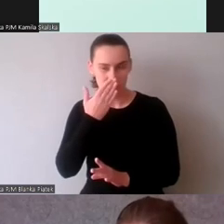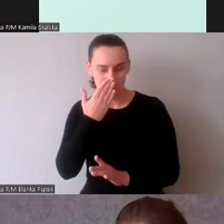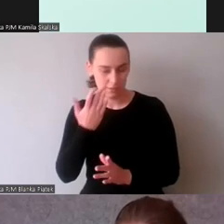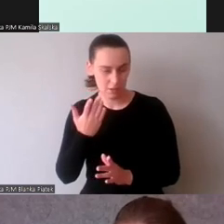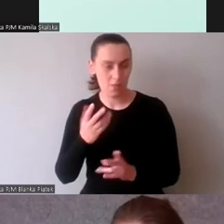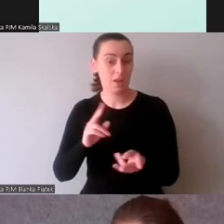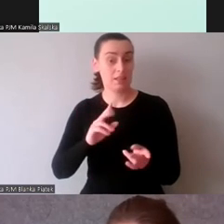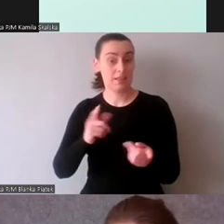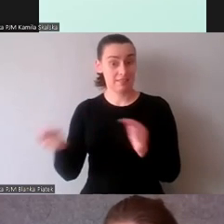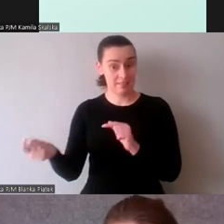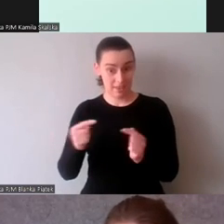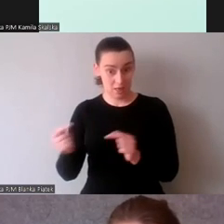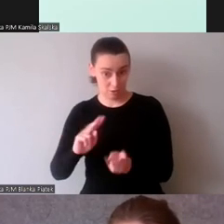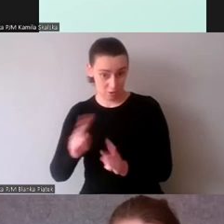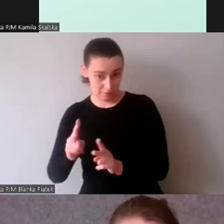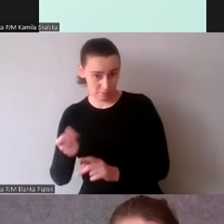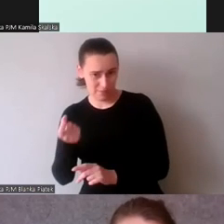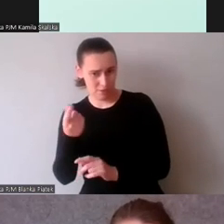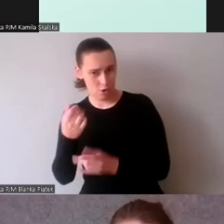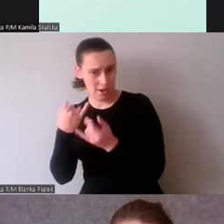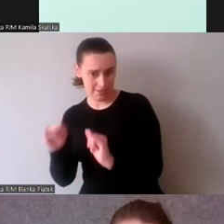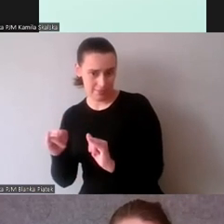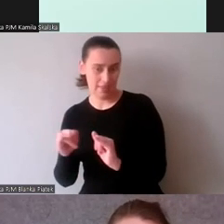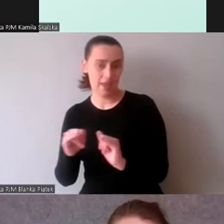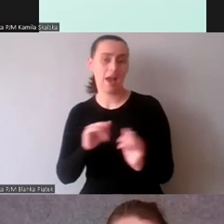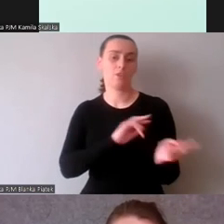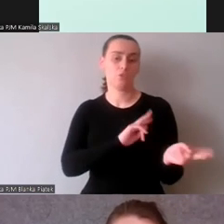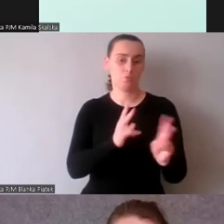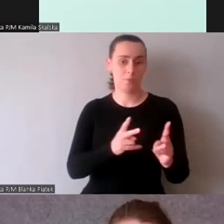przypadku tłumaczy symultanicznych.